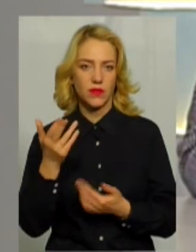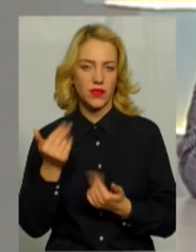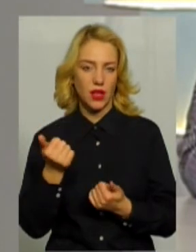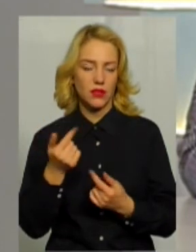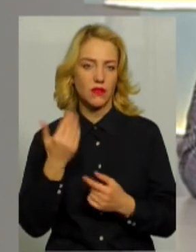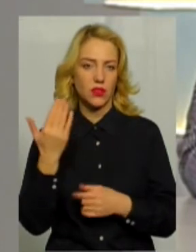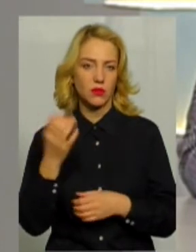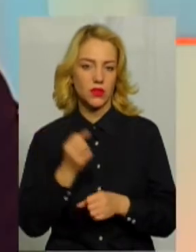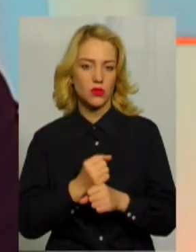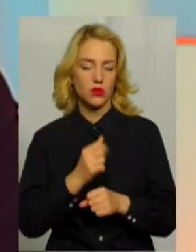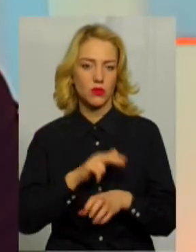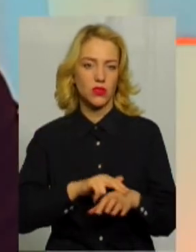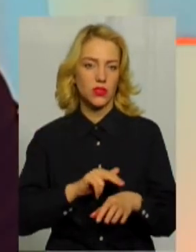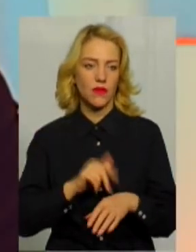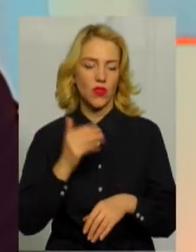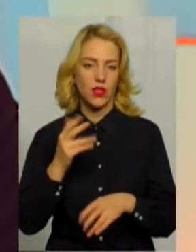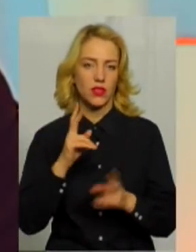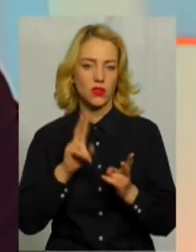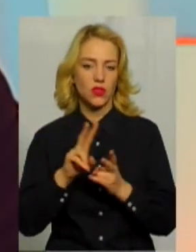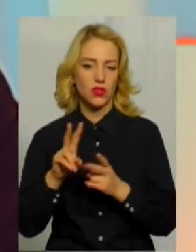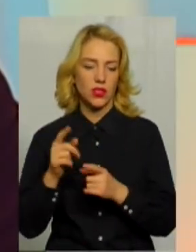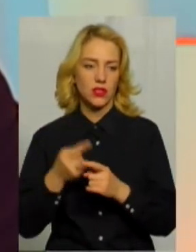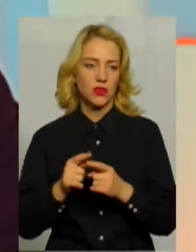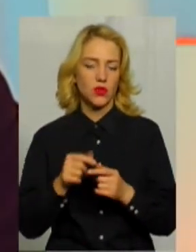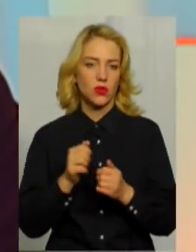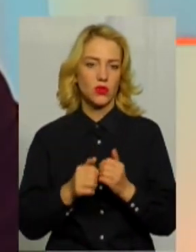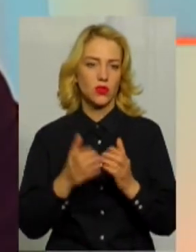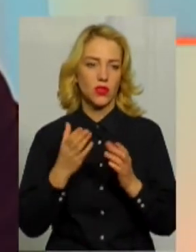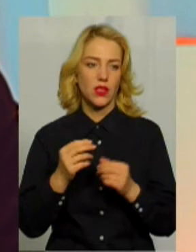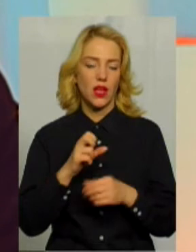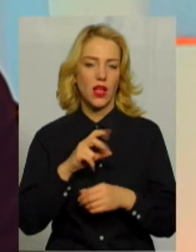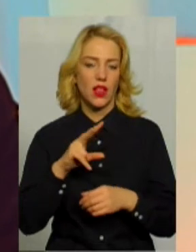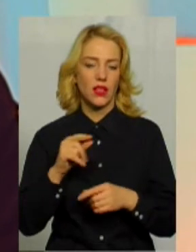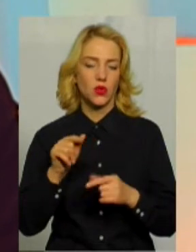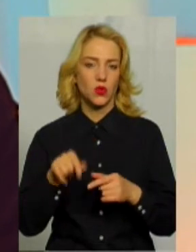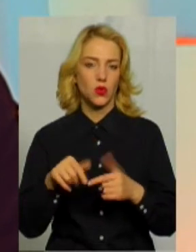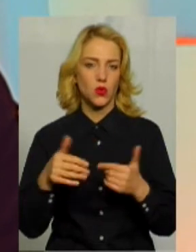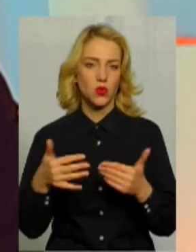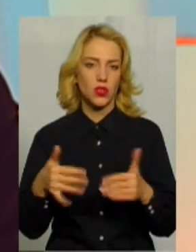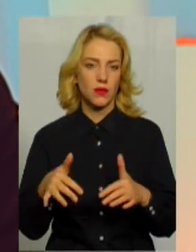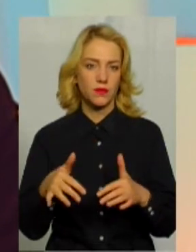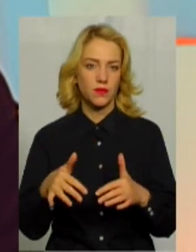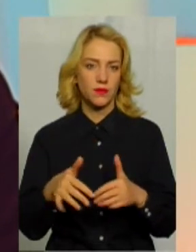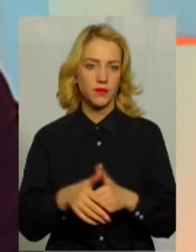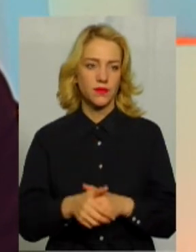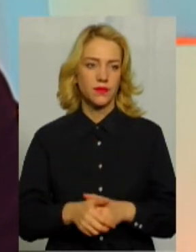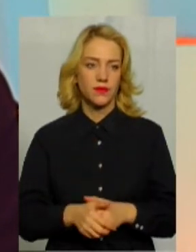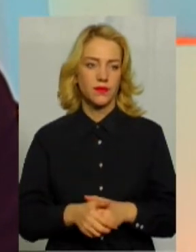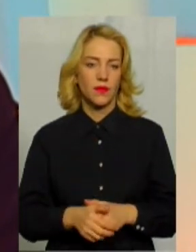вони працюють поліцейськими, вони стикалися з цим практично кожного дня, але тут же, так сказати,